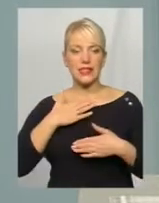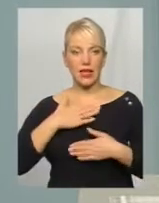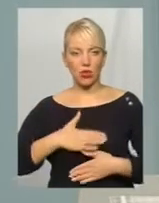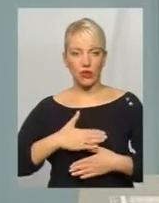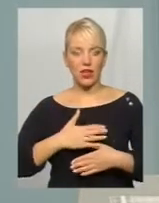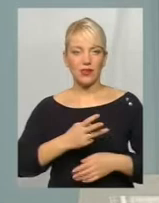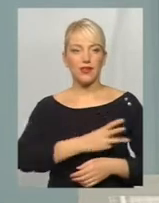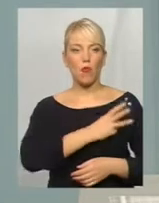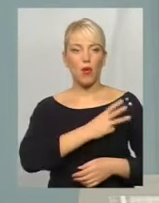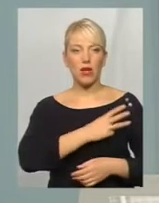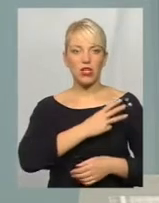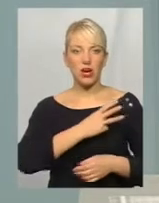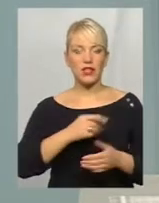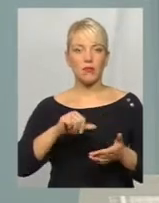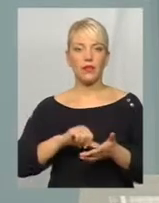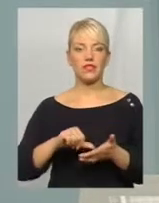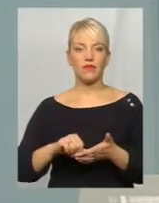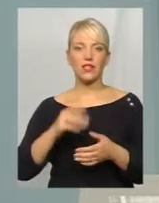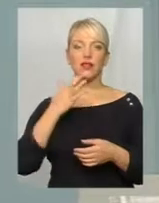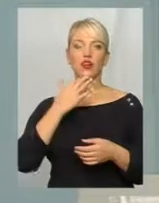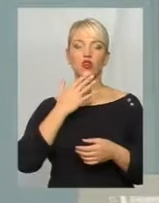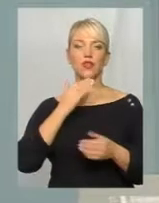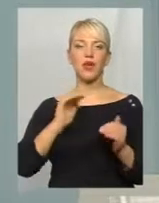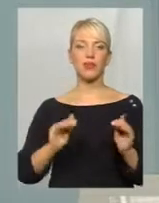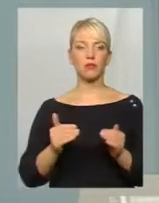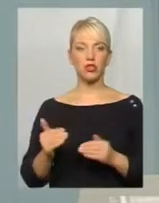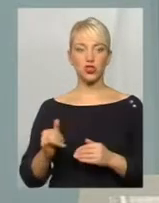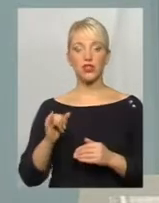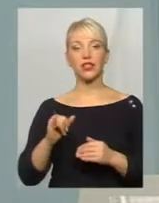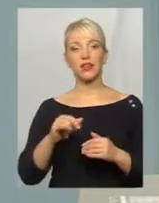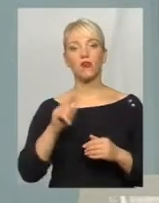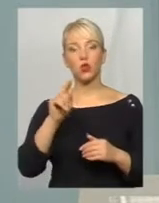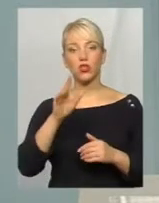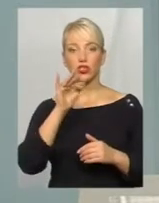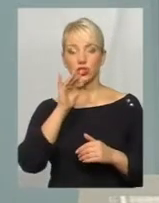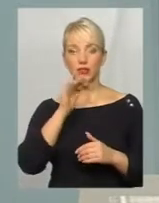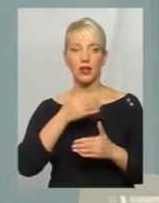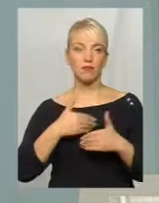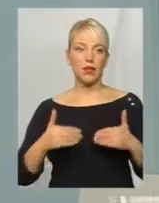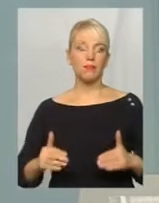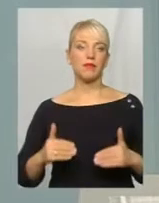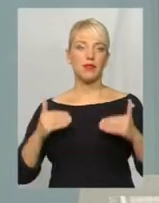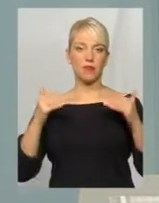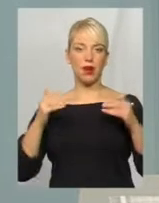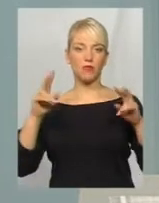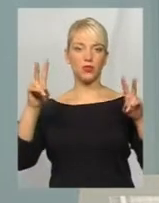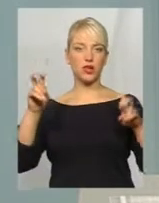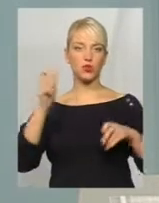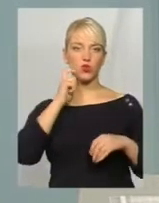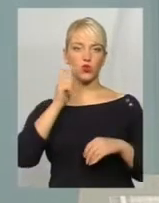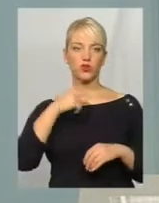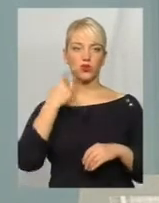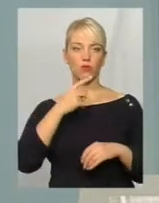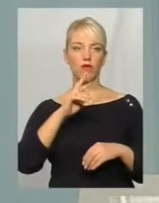побажання представників національних меншин, і в той же час ми піднімаємо статус української мови як